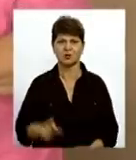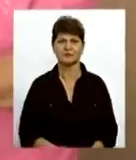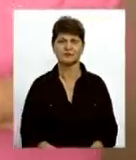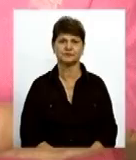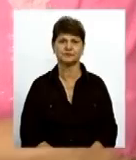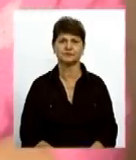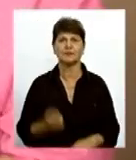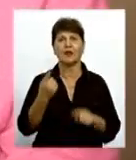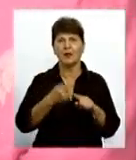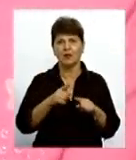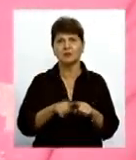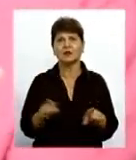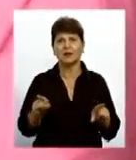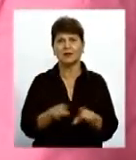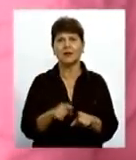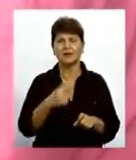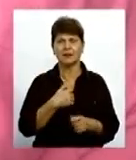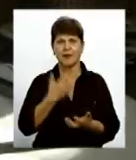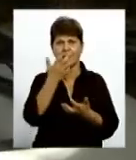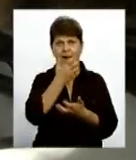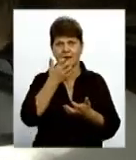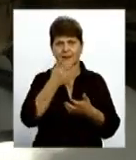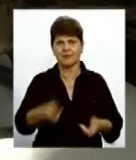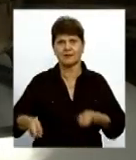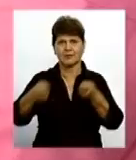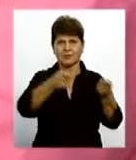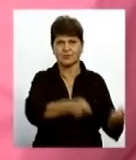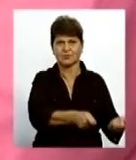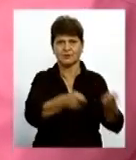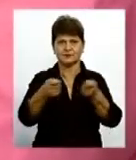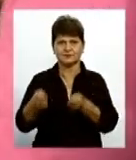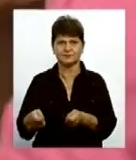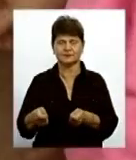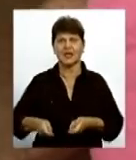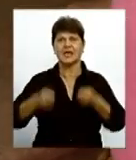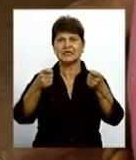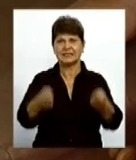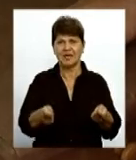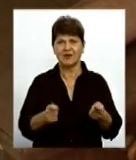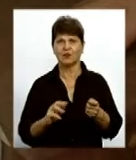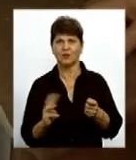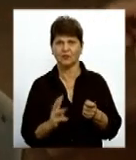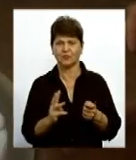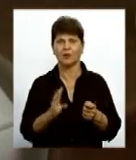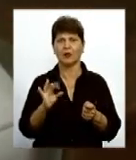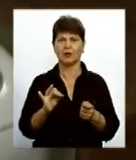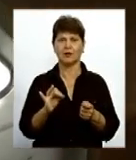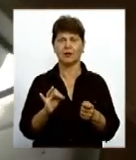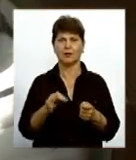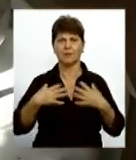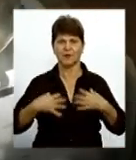Оце так я грію, ось так я носю, ставлю, грію, а тоді миюся